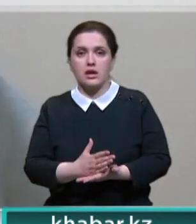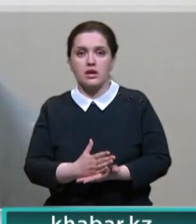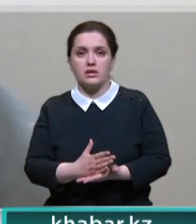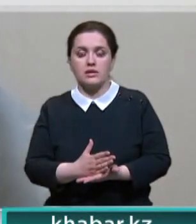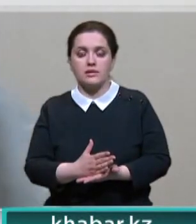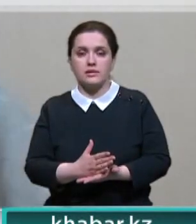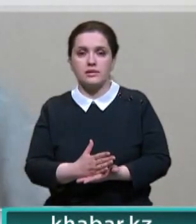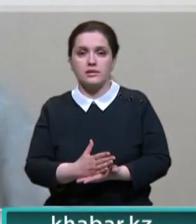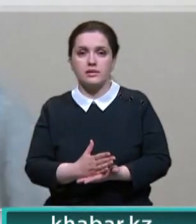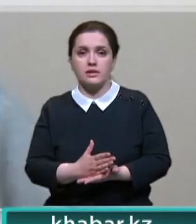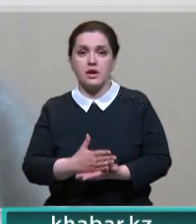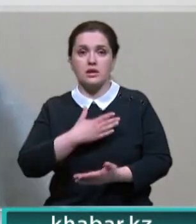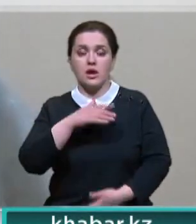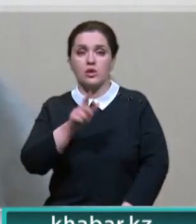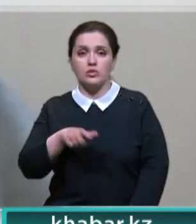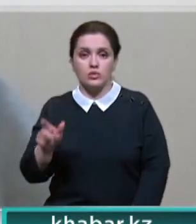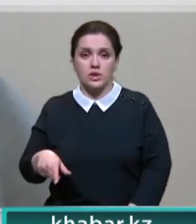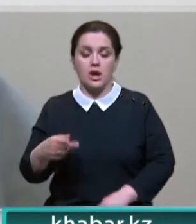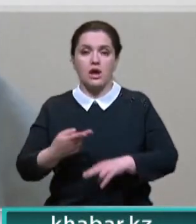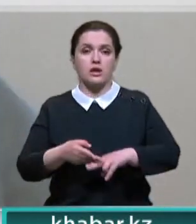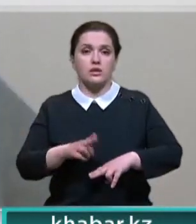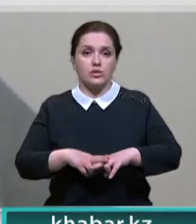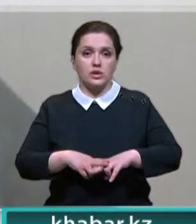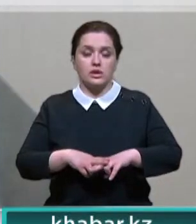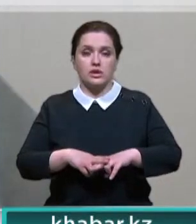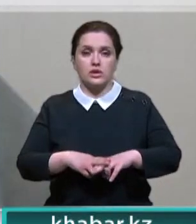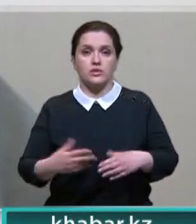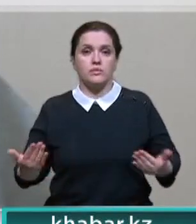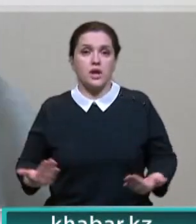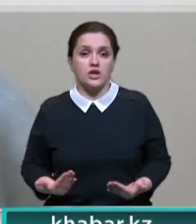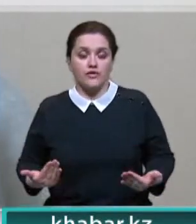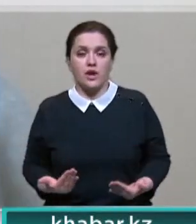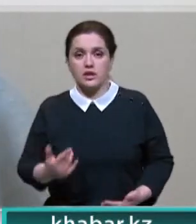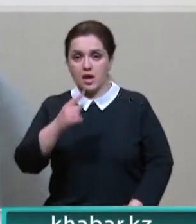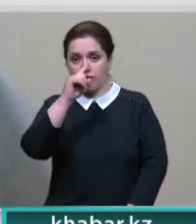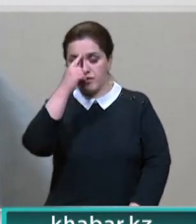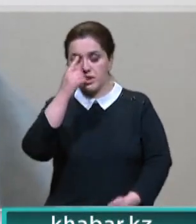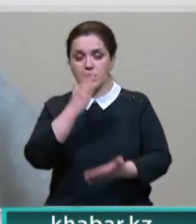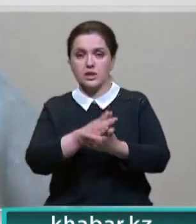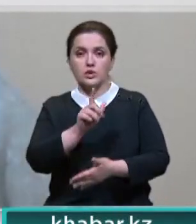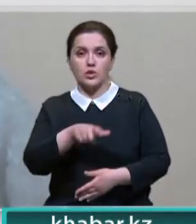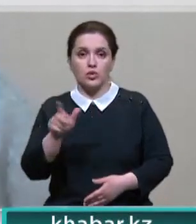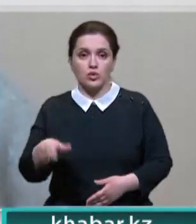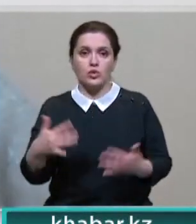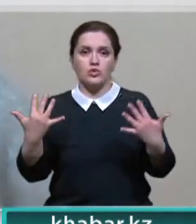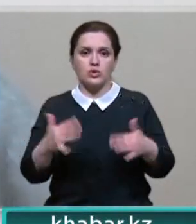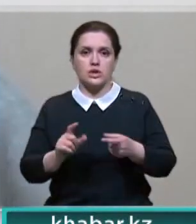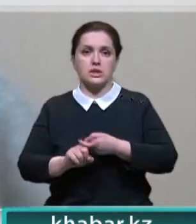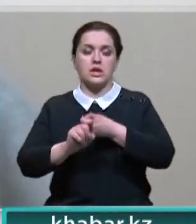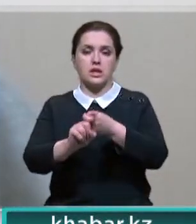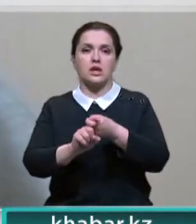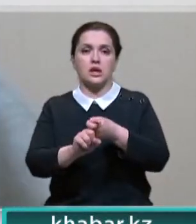людей, которые проживают в Индии, есть люди, которые уже заразились